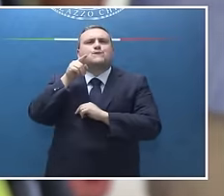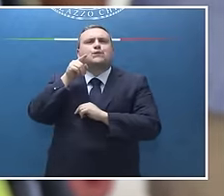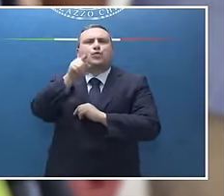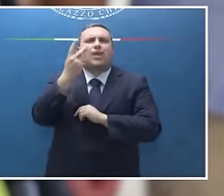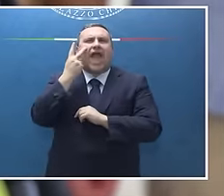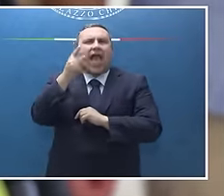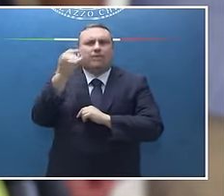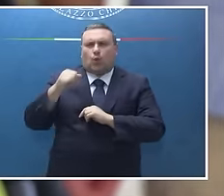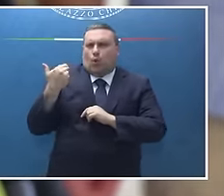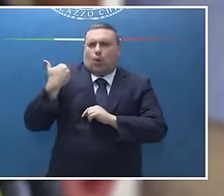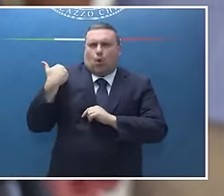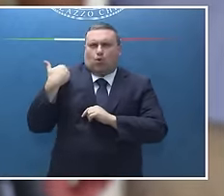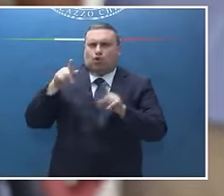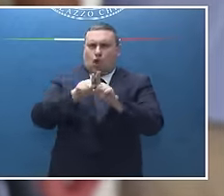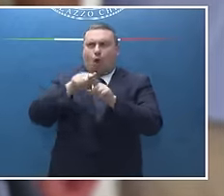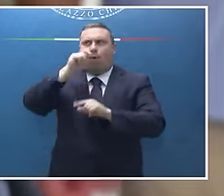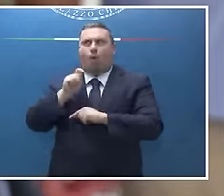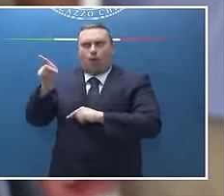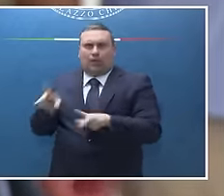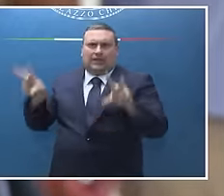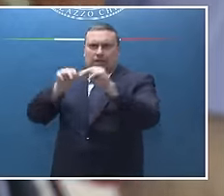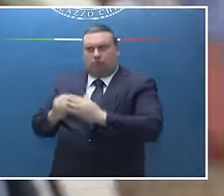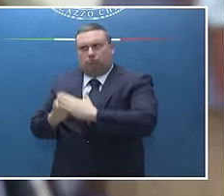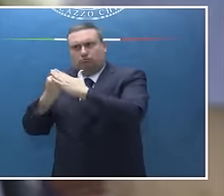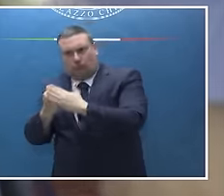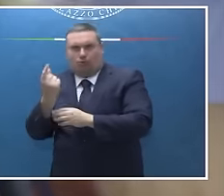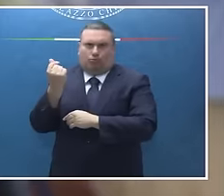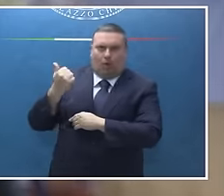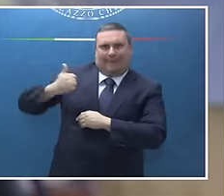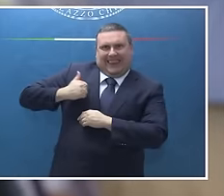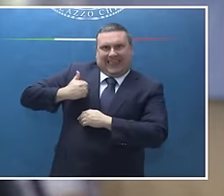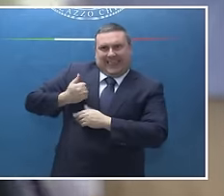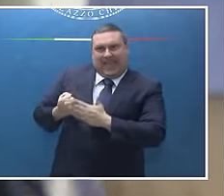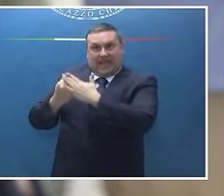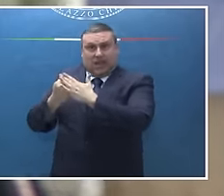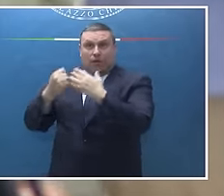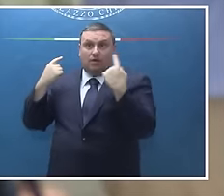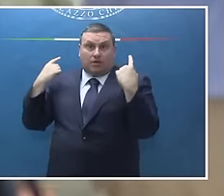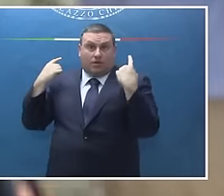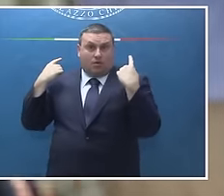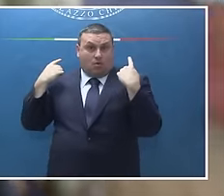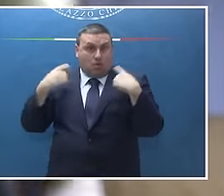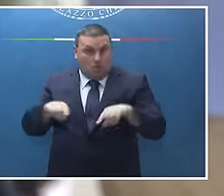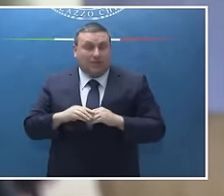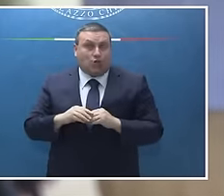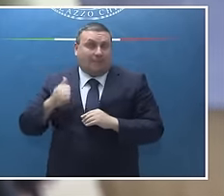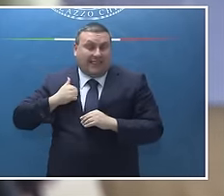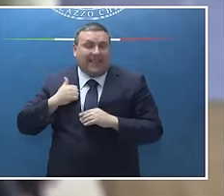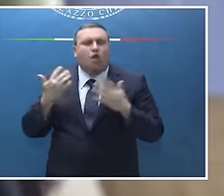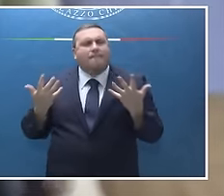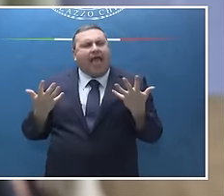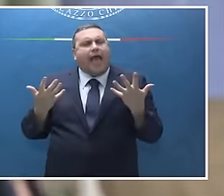nuovo portato forte supporto per l'Ukraine, tanto finanziario e militare. Ha scelto, però,